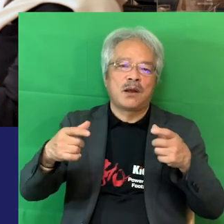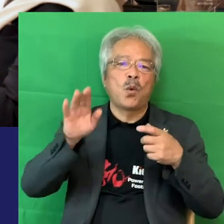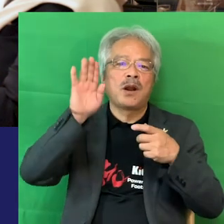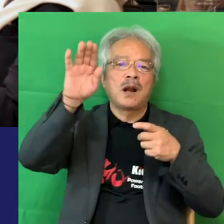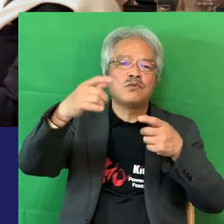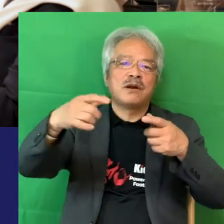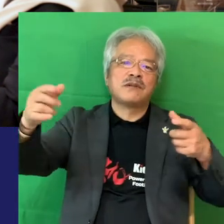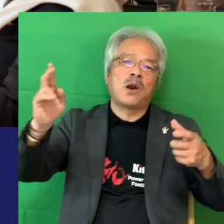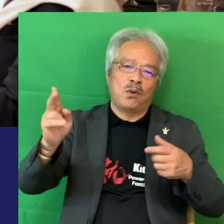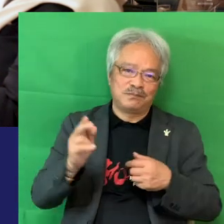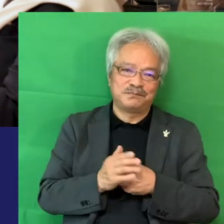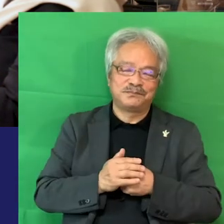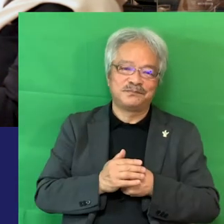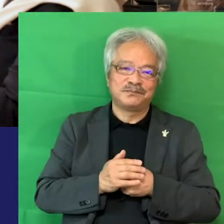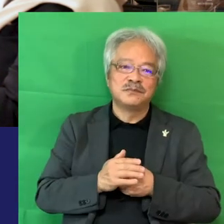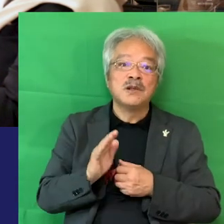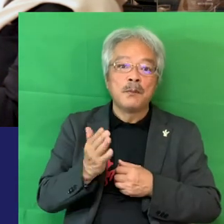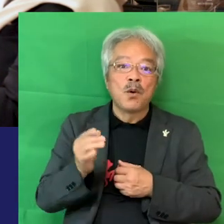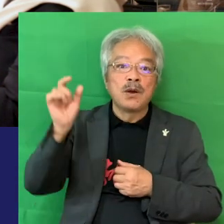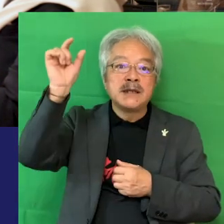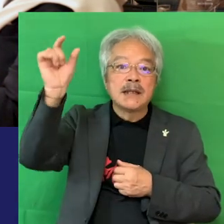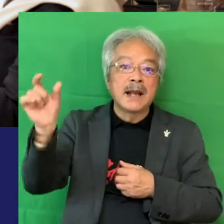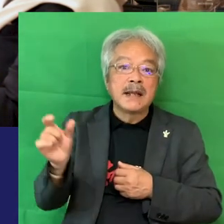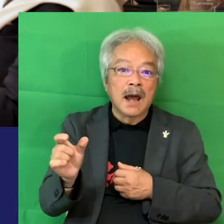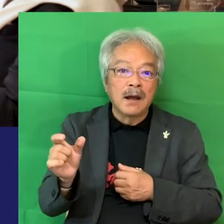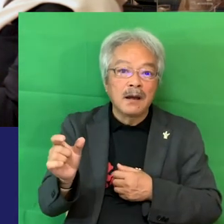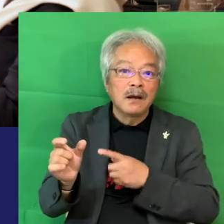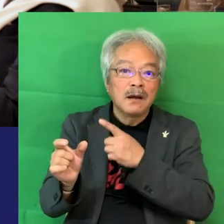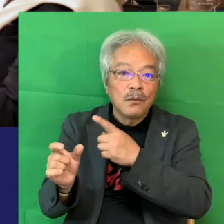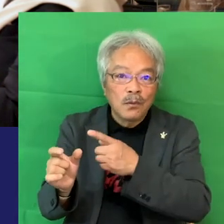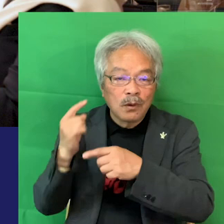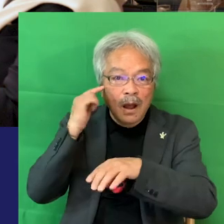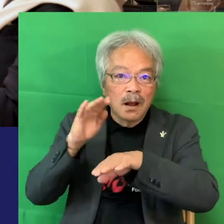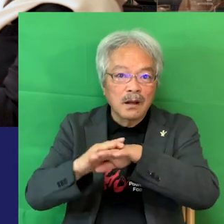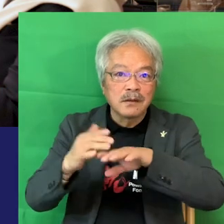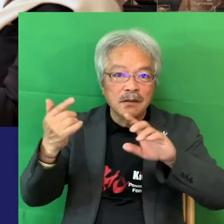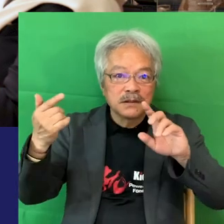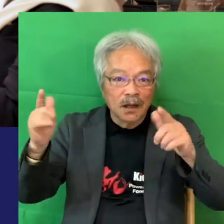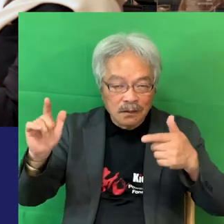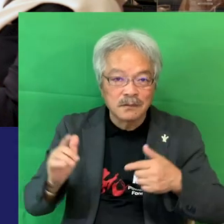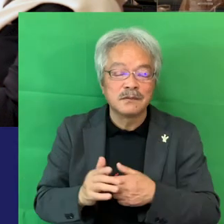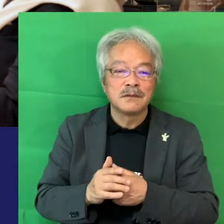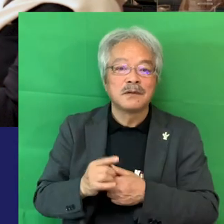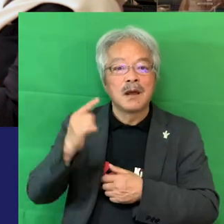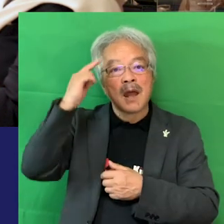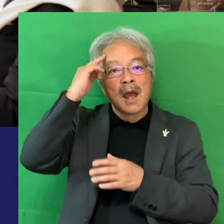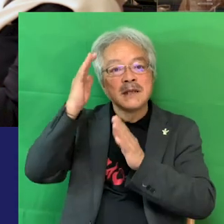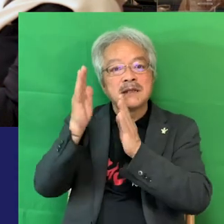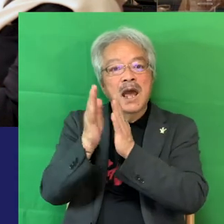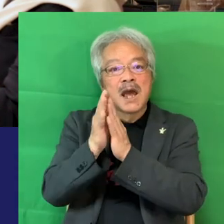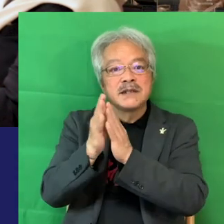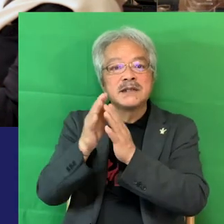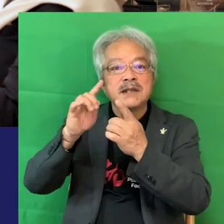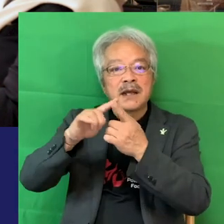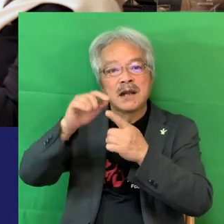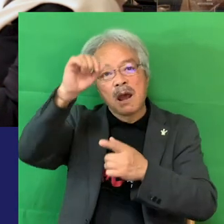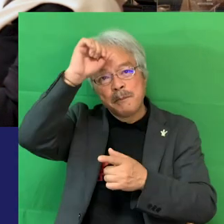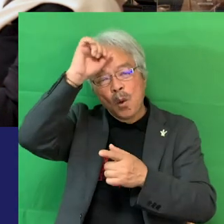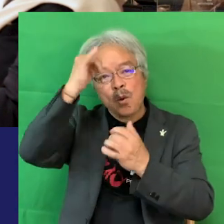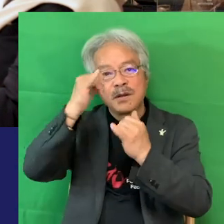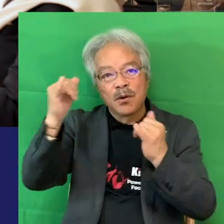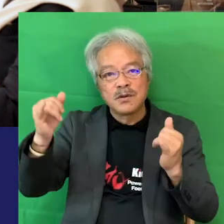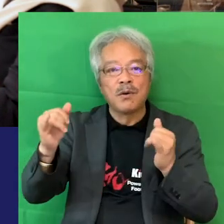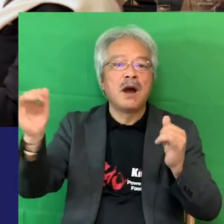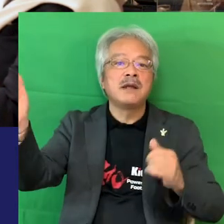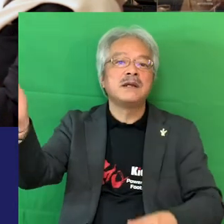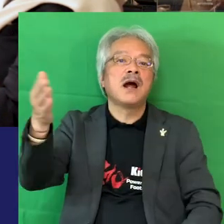んですけどイタリアの考え方は精神障害精神的に病気になる人はいないっていう考